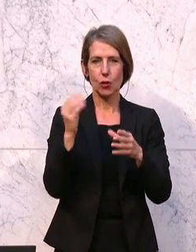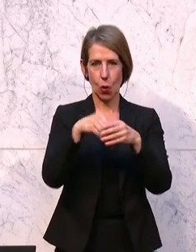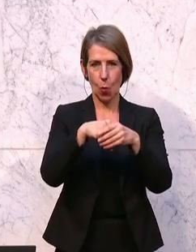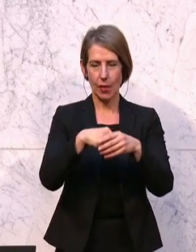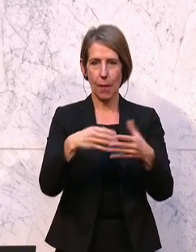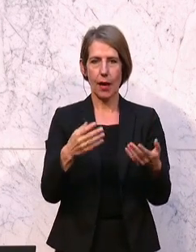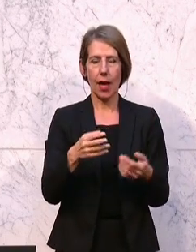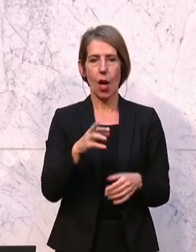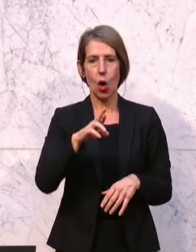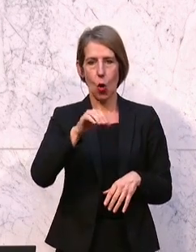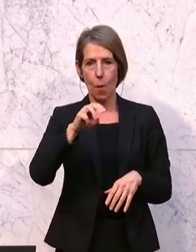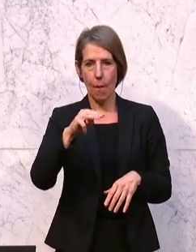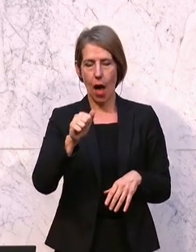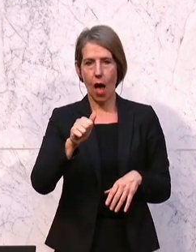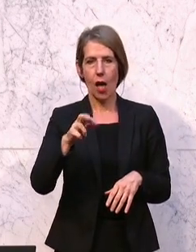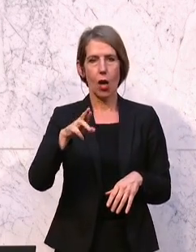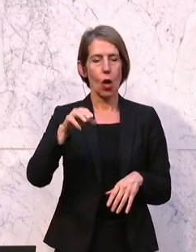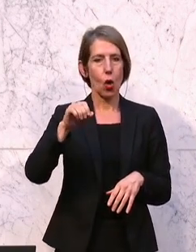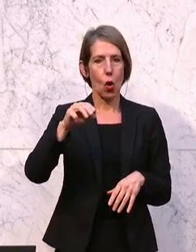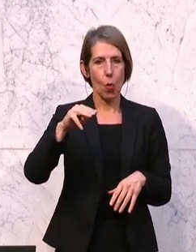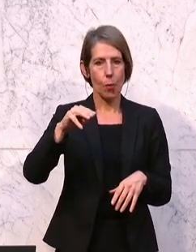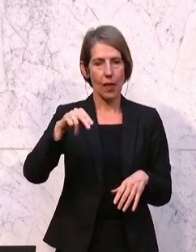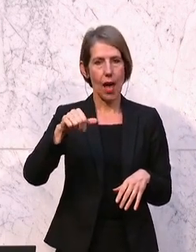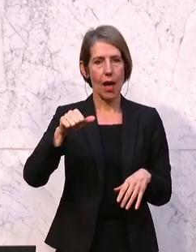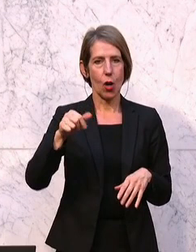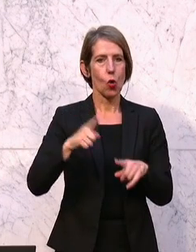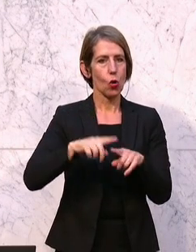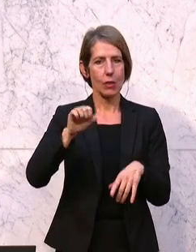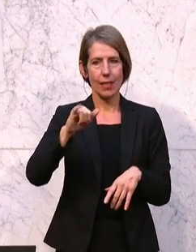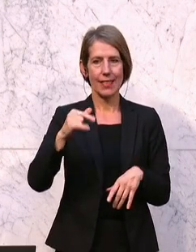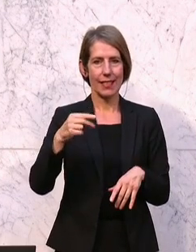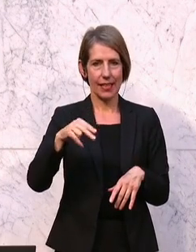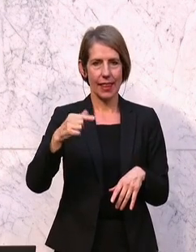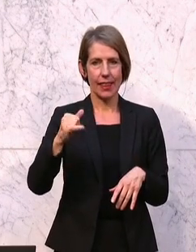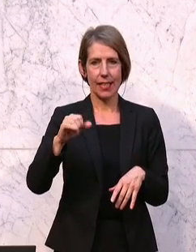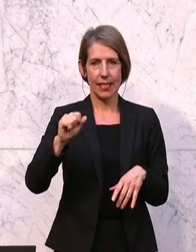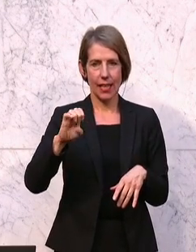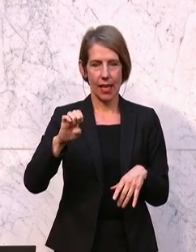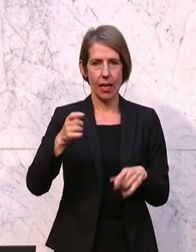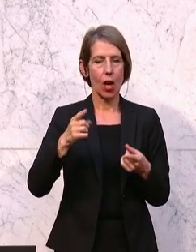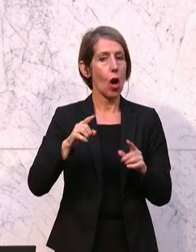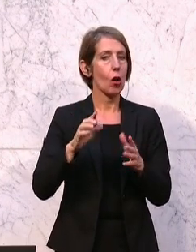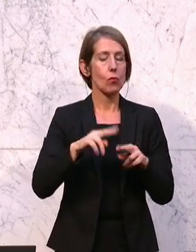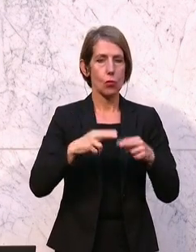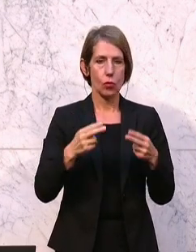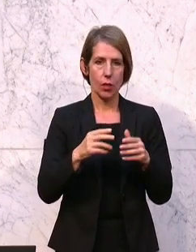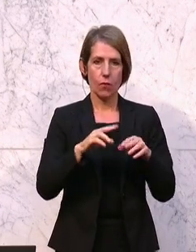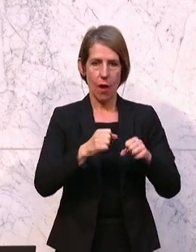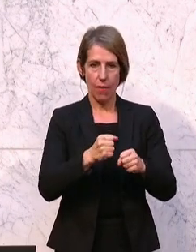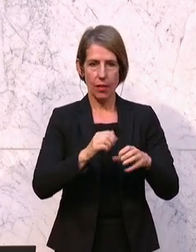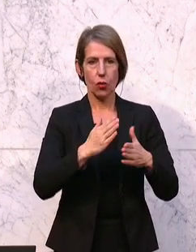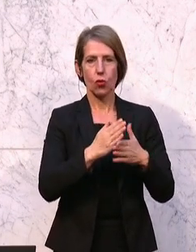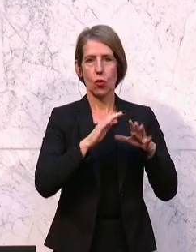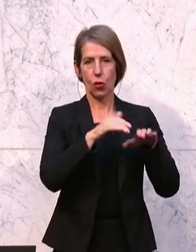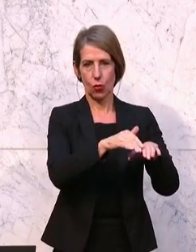der Roma, Romnia, Sinti und Sintese. Sie sind geschützt durch die Bundesverfassung, zum Teil durch den Artikel